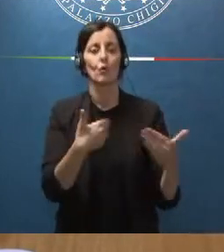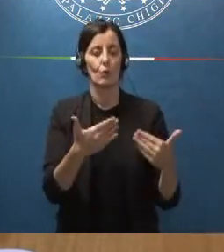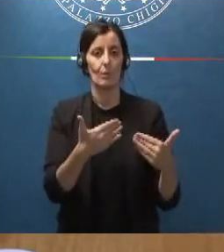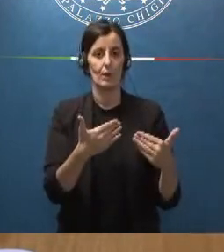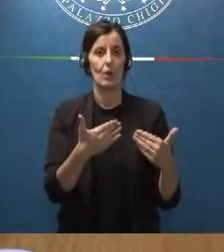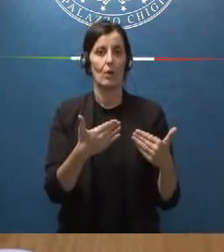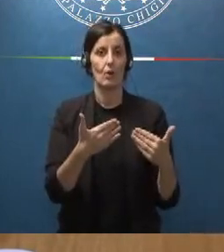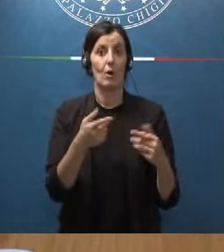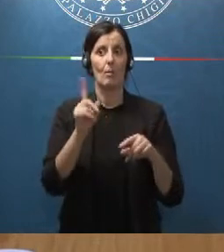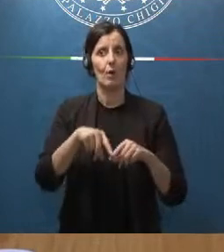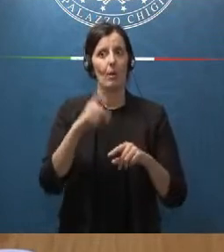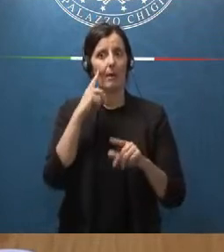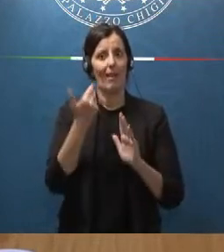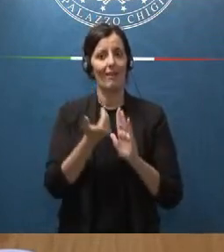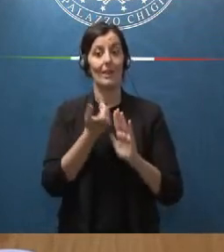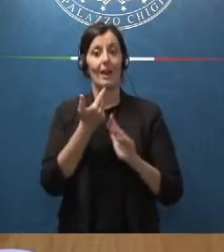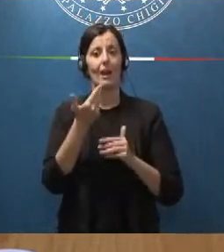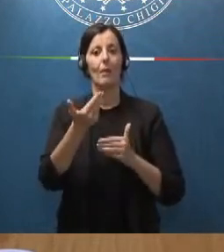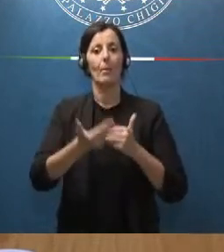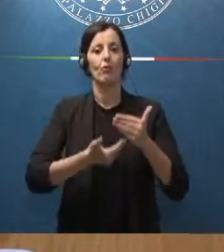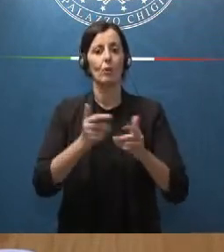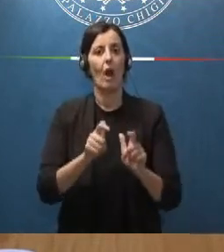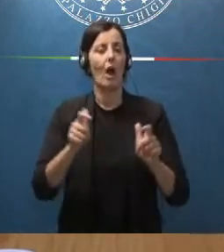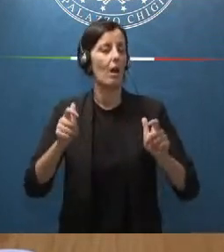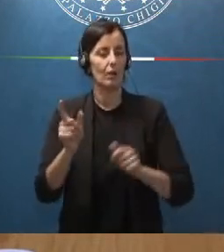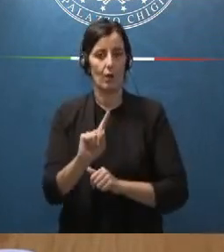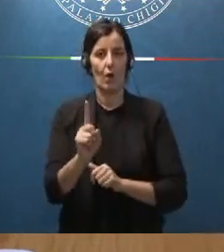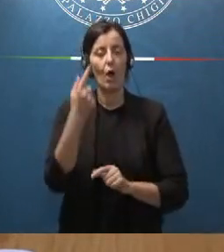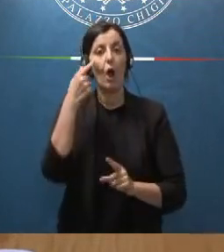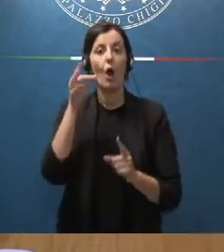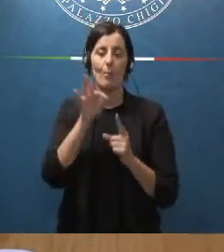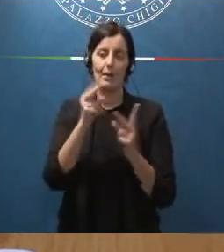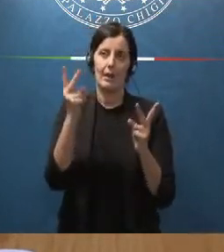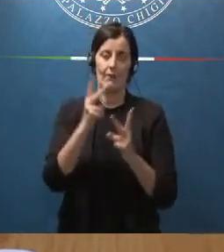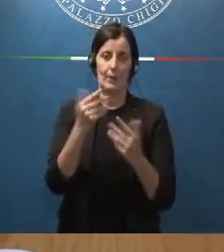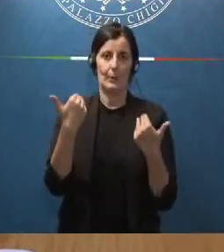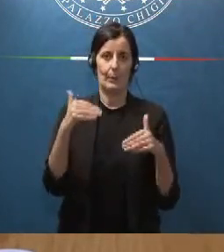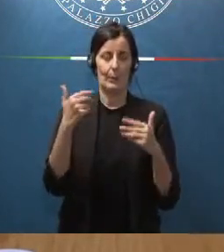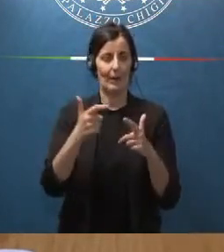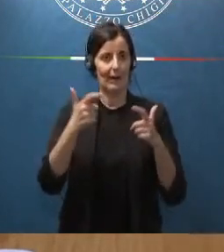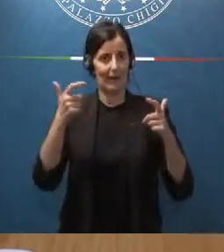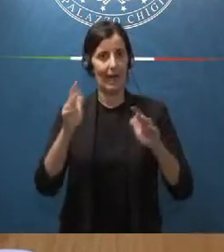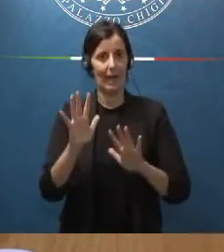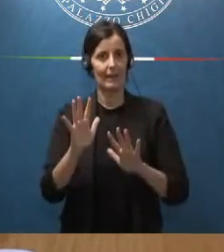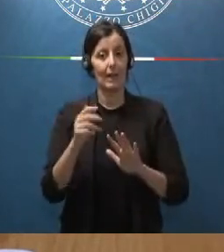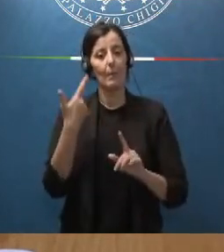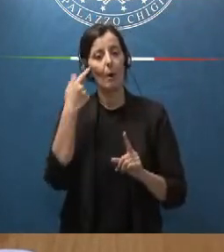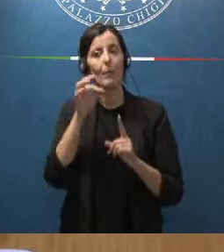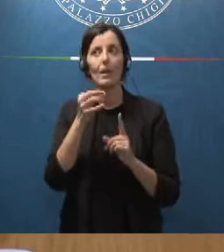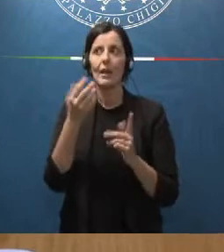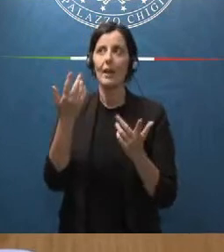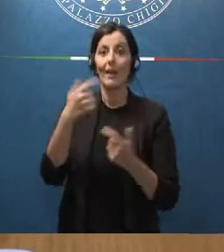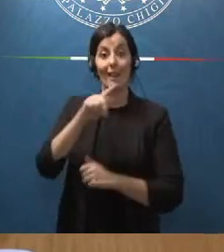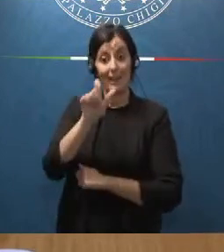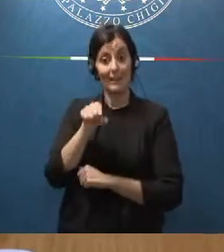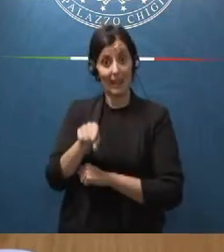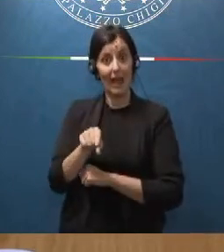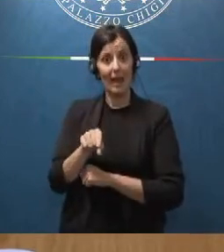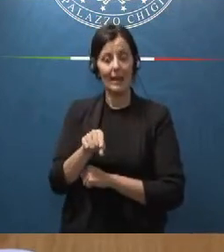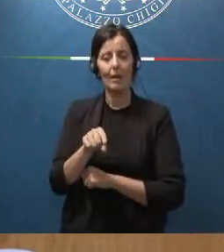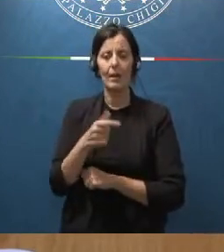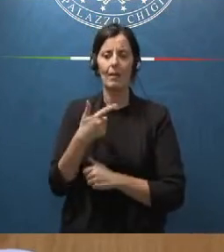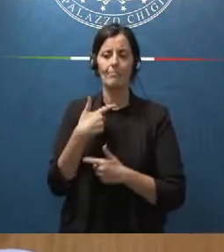possano avviarsi queste nuove procedure di infrazione l'obiettivo ambizioso è quello di far sì che il nostro paese rientri